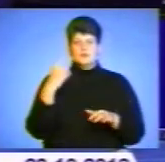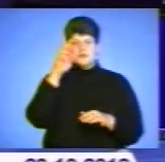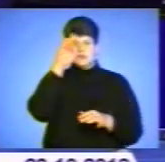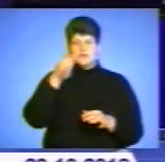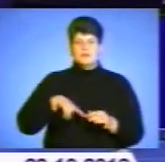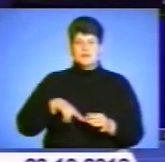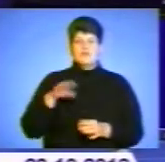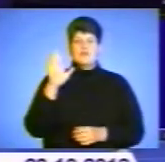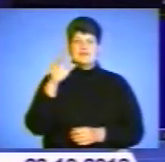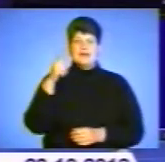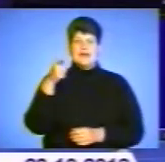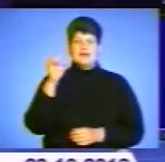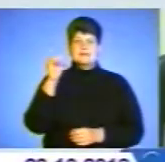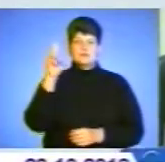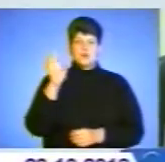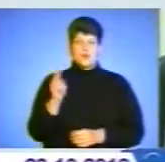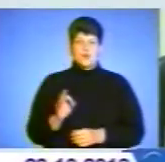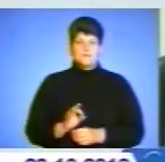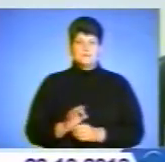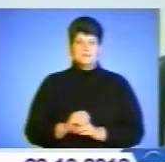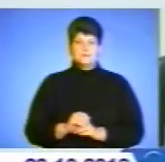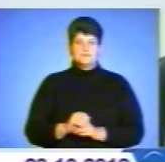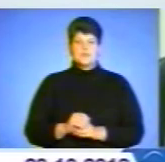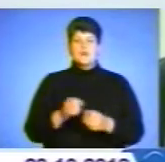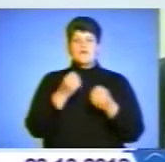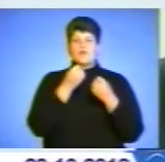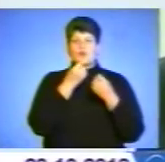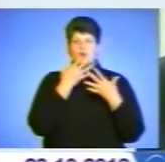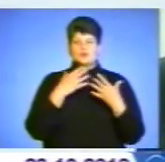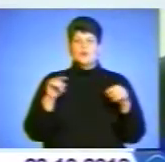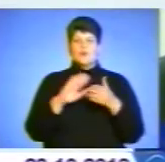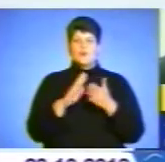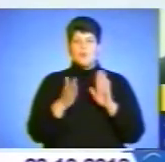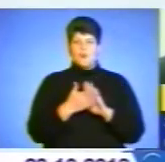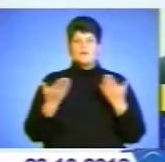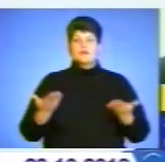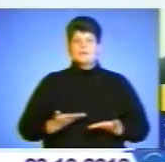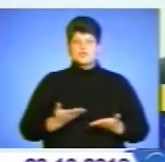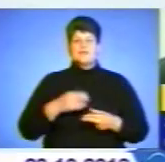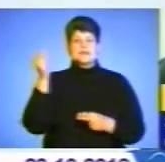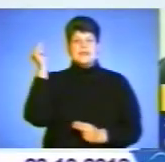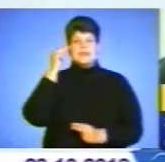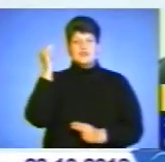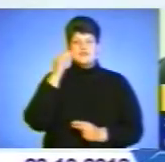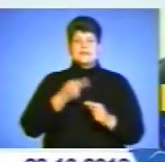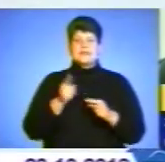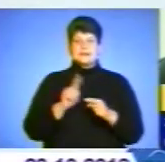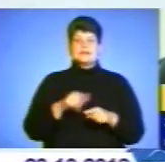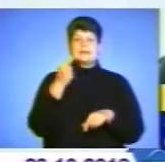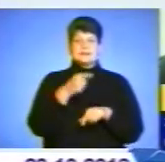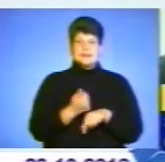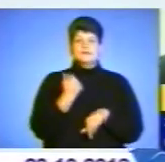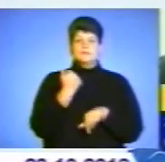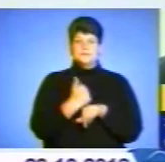Василь Гіцько. Створення хороших умов для проживання і для навчання – це ті пріоритети, які